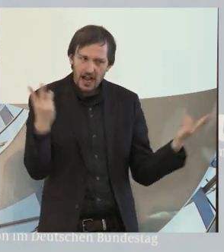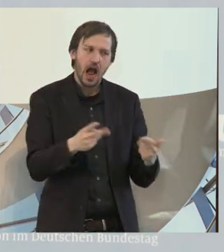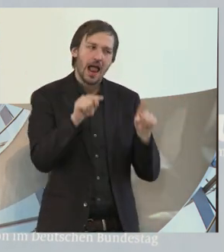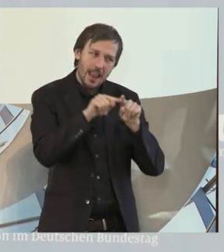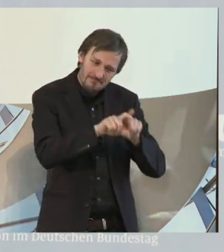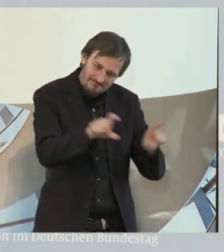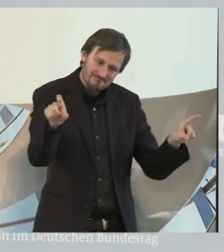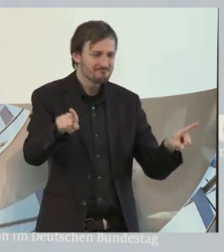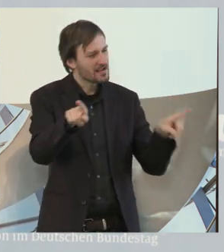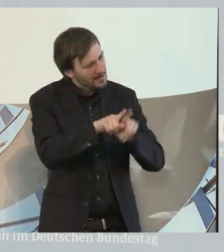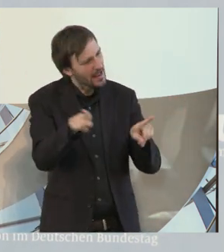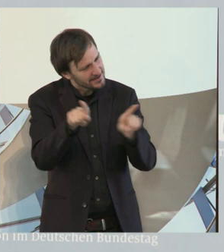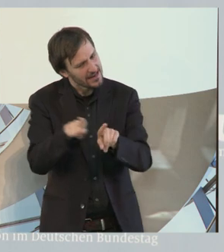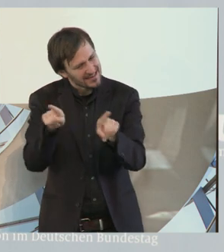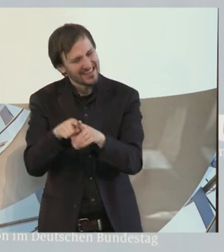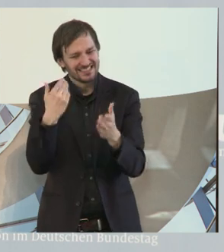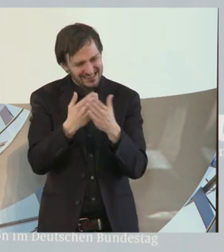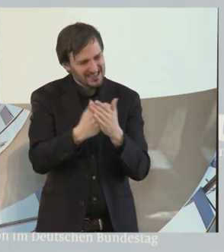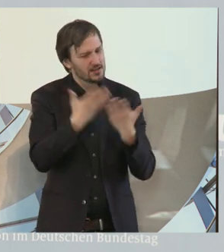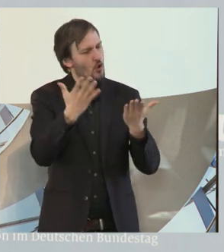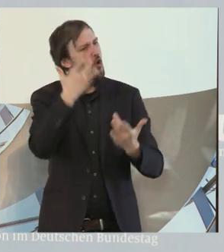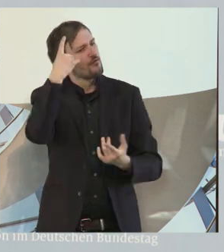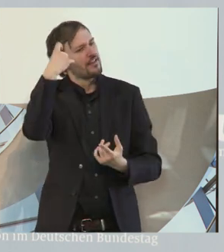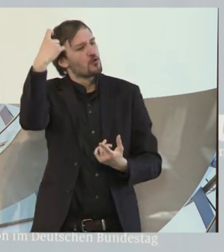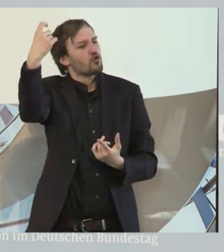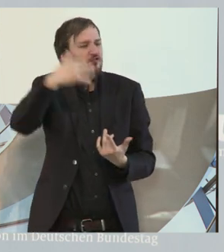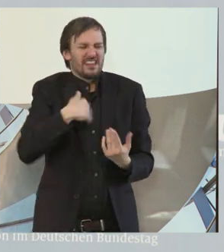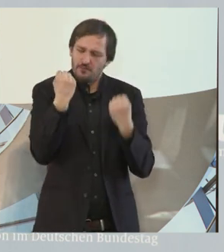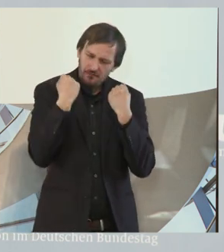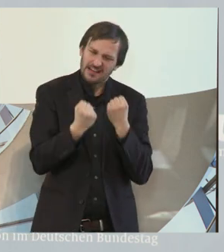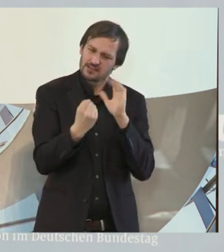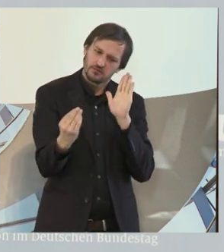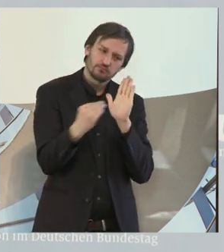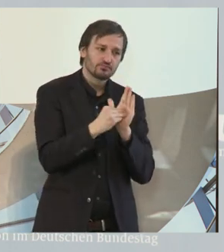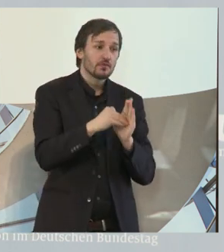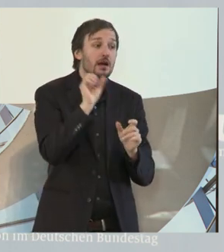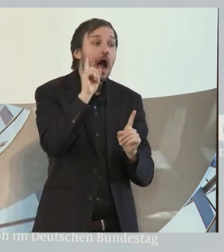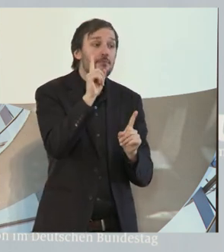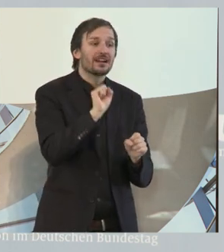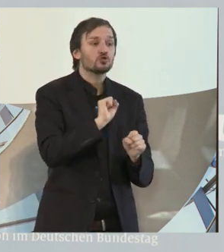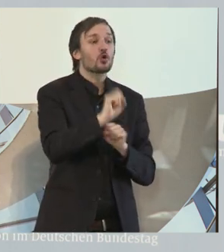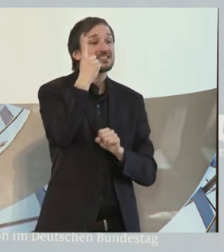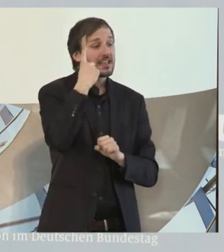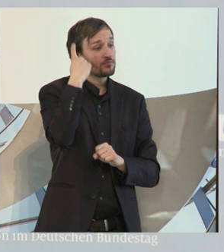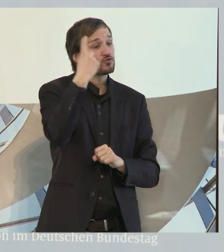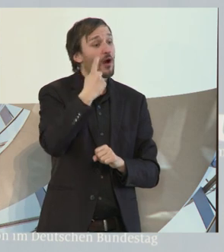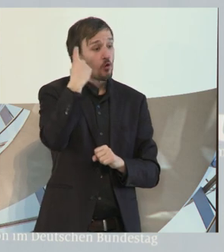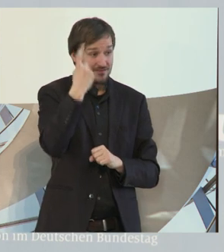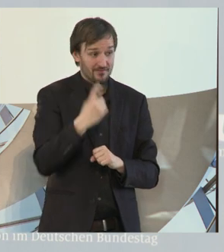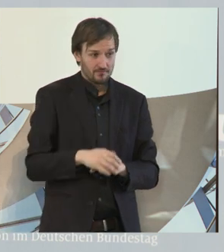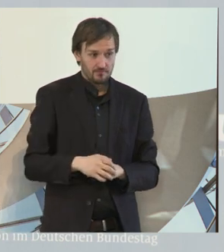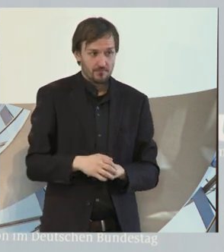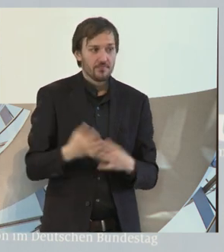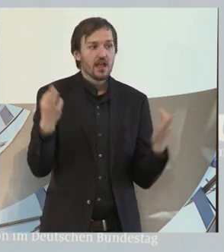wesentlicher Punkt unserer Philosophie. Und trotzdem ist es erstaunlich, wie lange es gedauert hat,